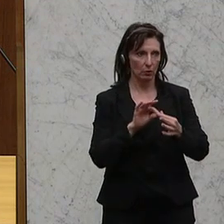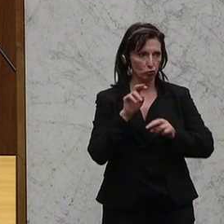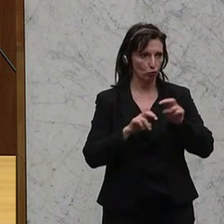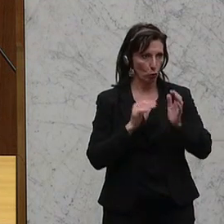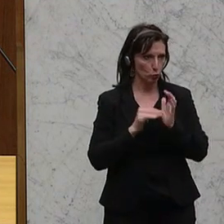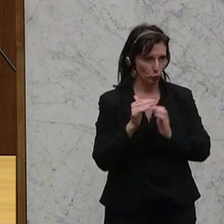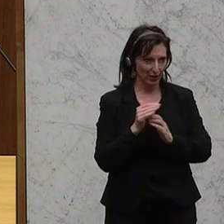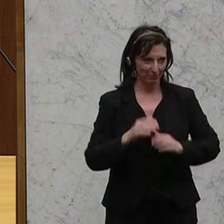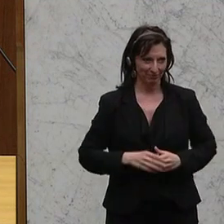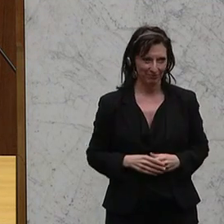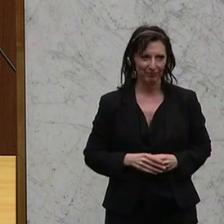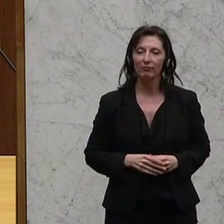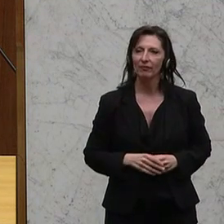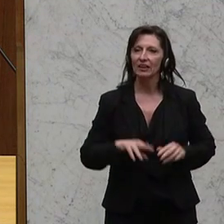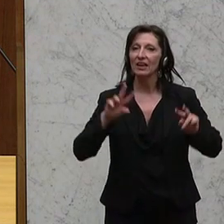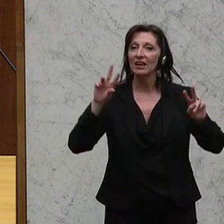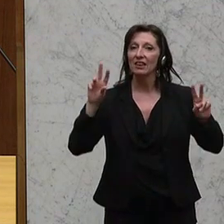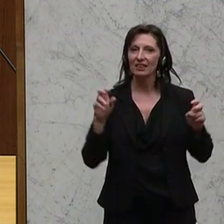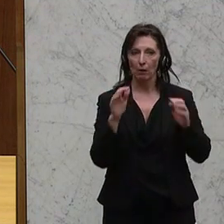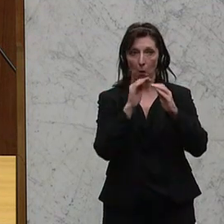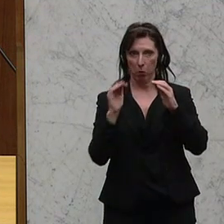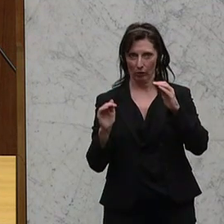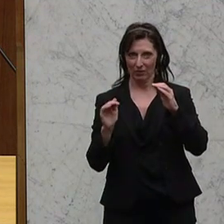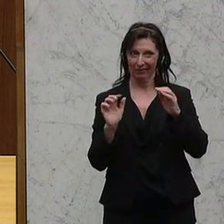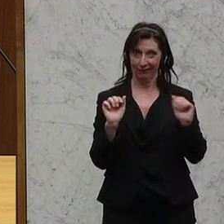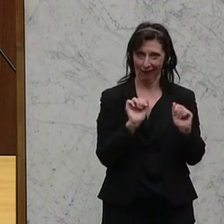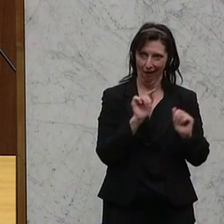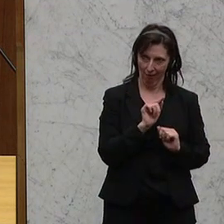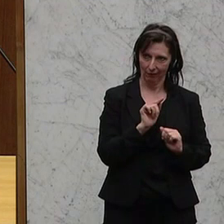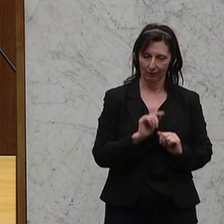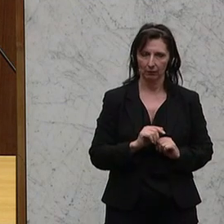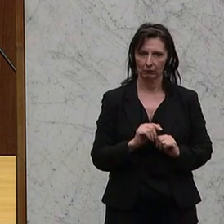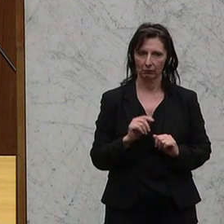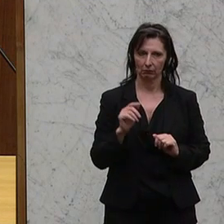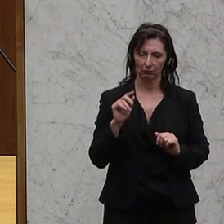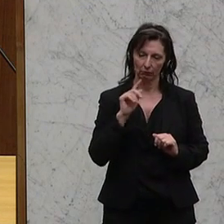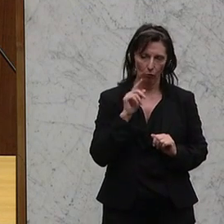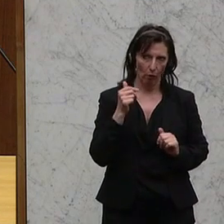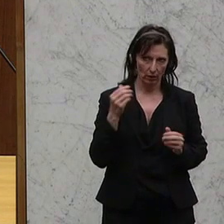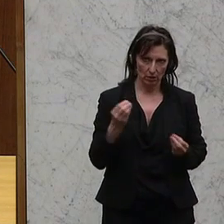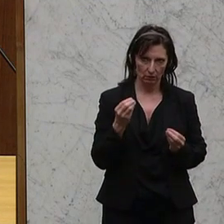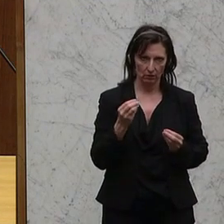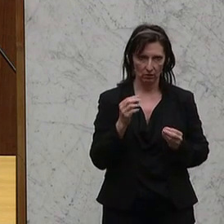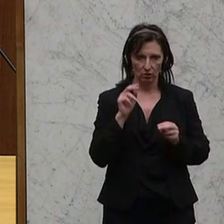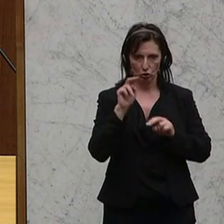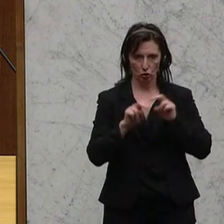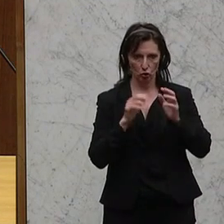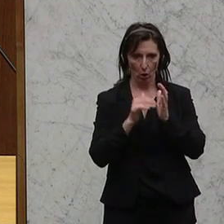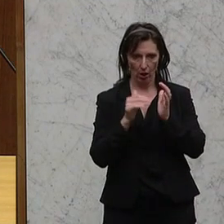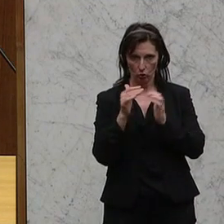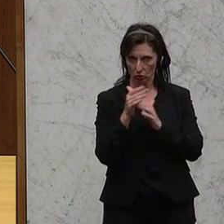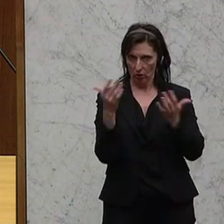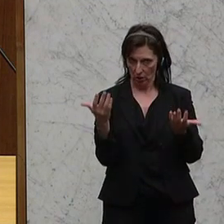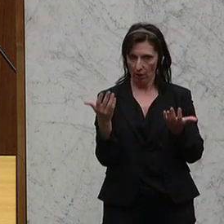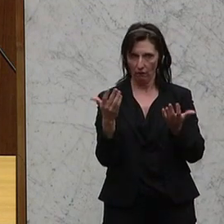zur Progression und zur Kalten, nämlich nur so viel, wenn wir einmal ein Steuersystem gefunden hätten,